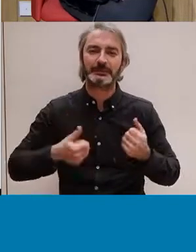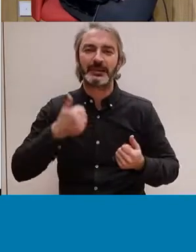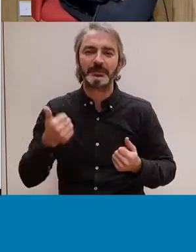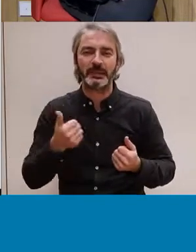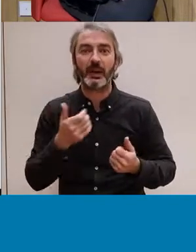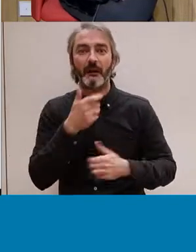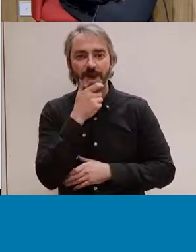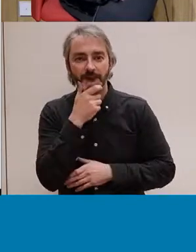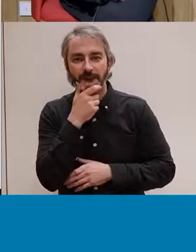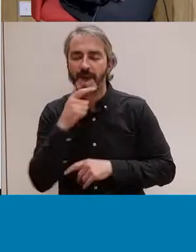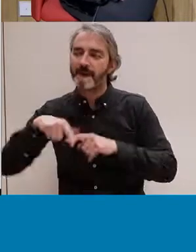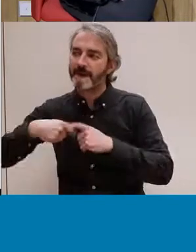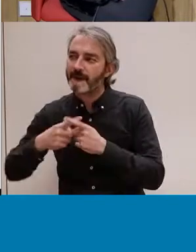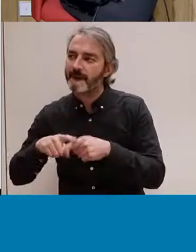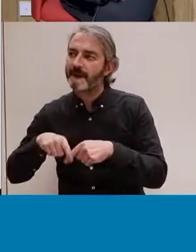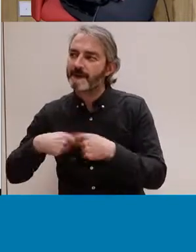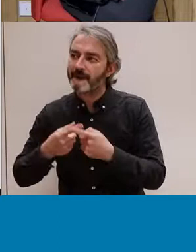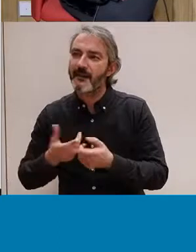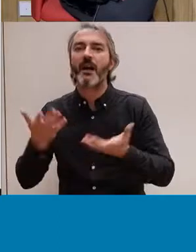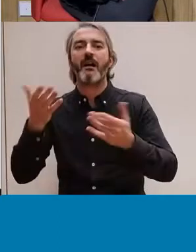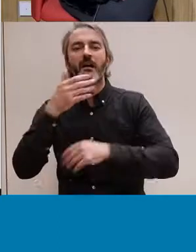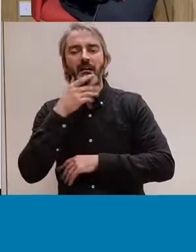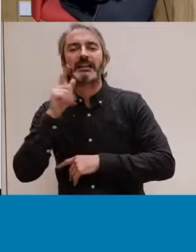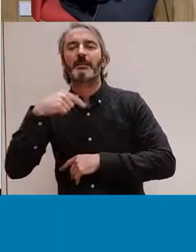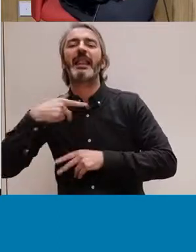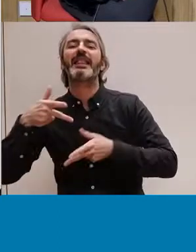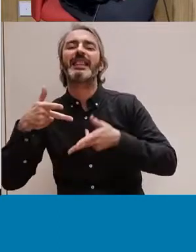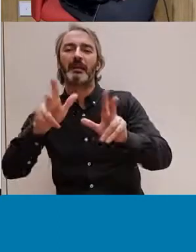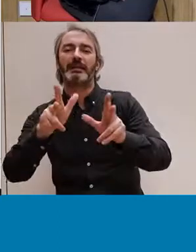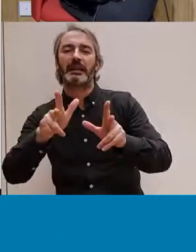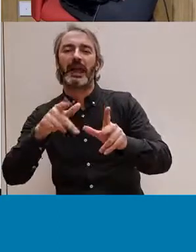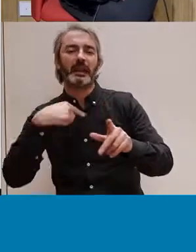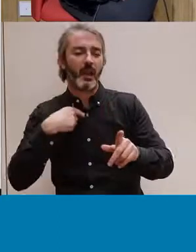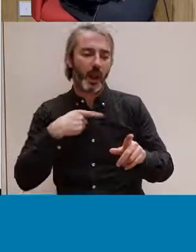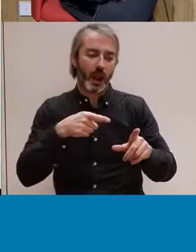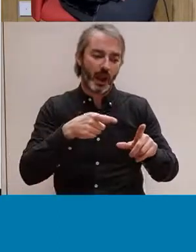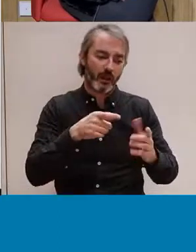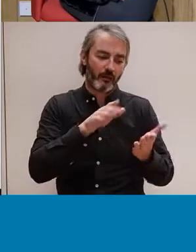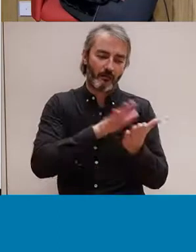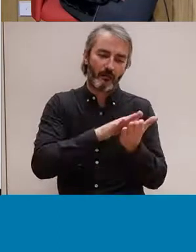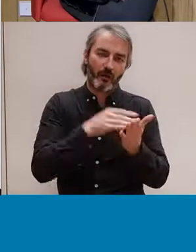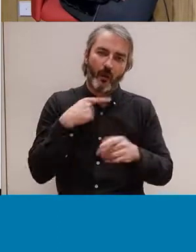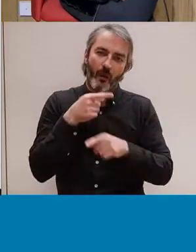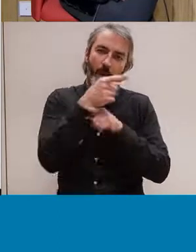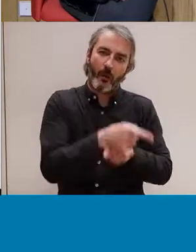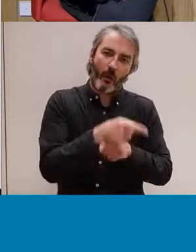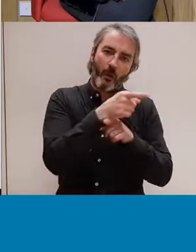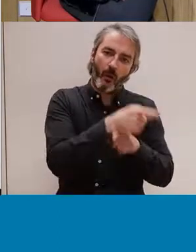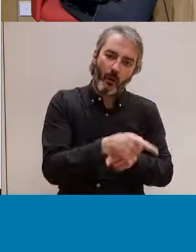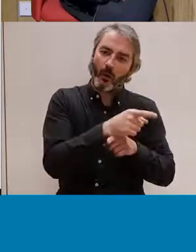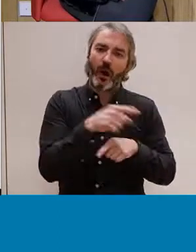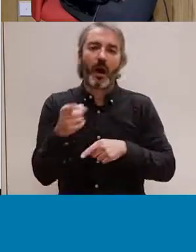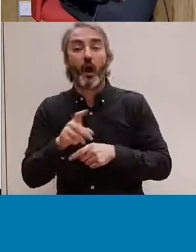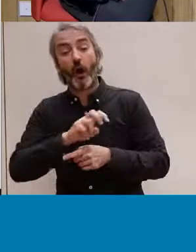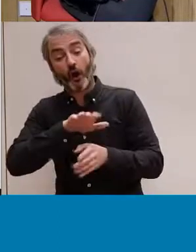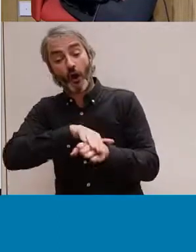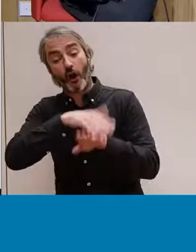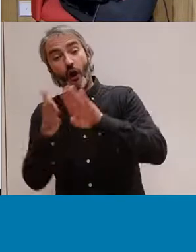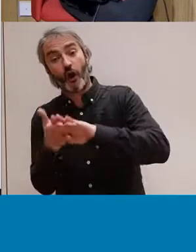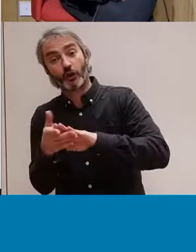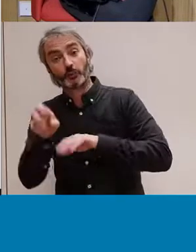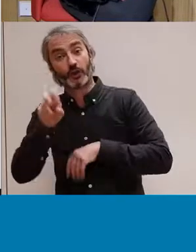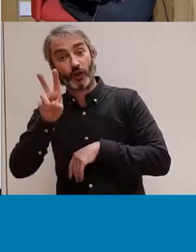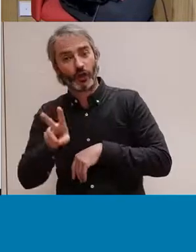idea de dir, vale, deixem també llibertat a les persones que puguin, bé, que puguin explorar, que puguin fer el que elles senten.